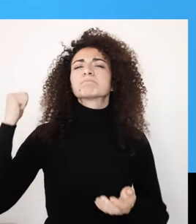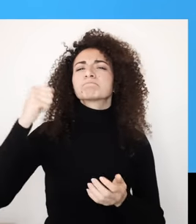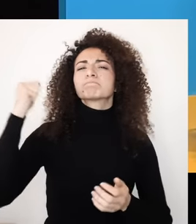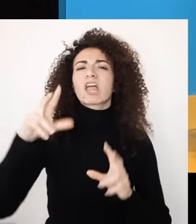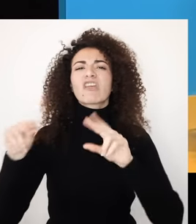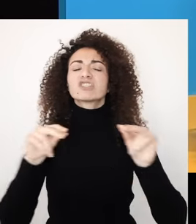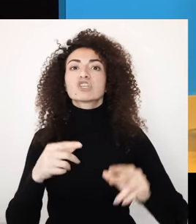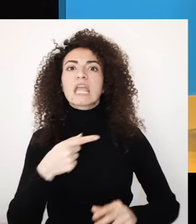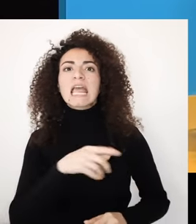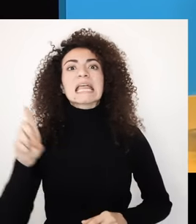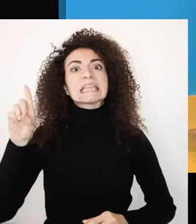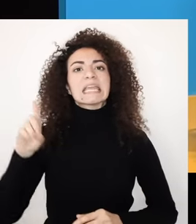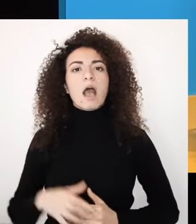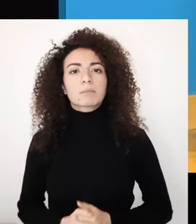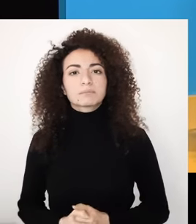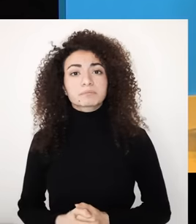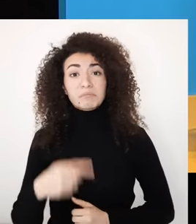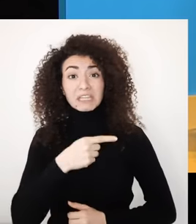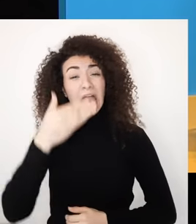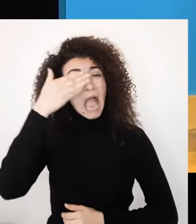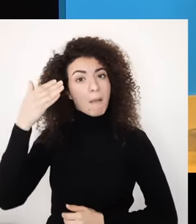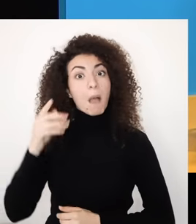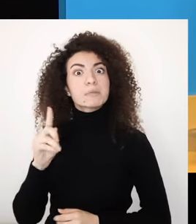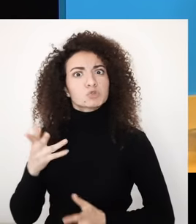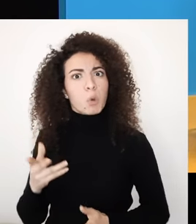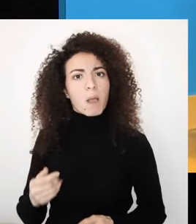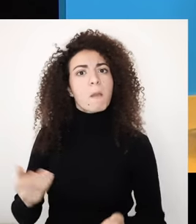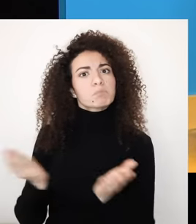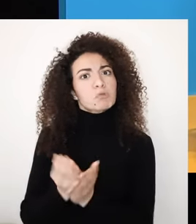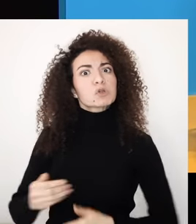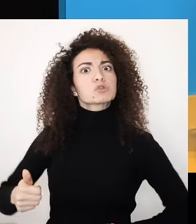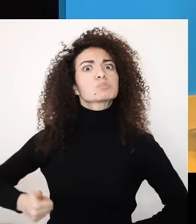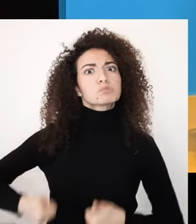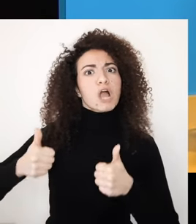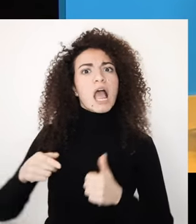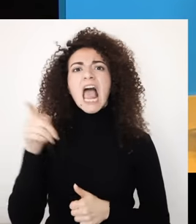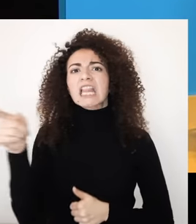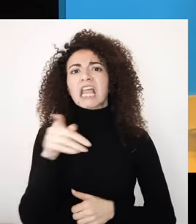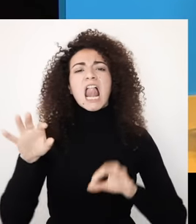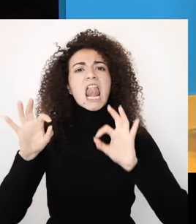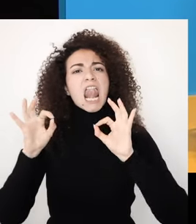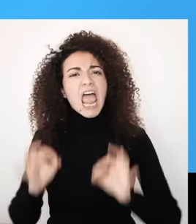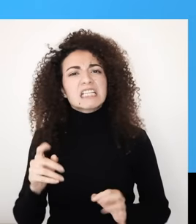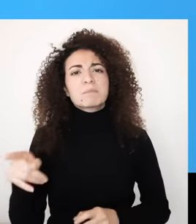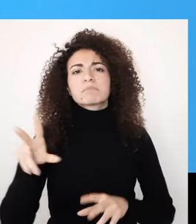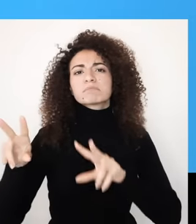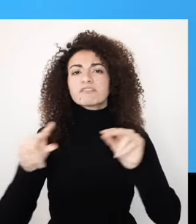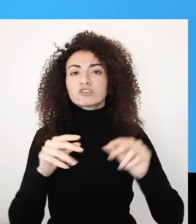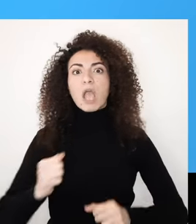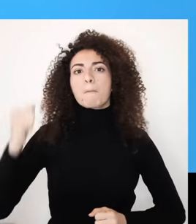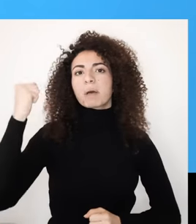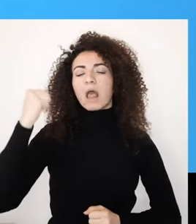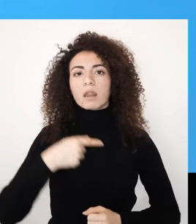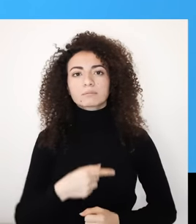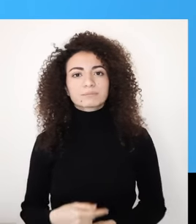الأول كنت انزعج لما أسمع جملة زميلتكن على الرغم من أنه عمية عم تدرسوا وعم تنجح لازم تكونوا